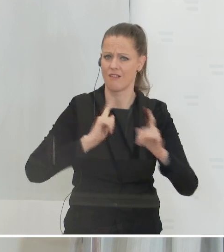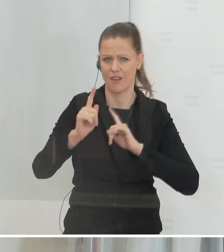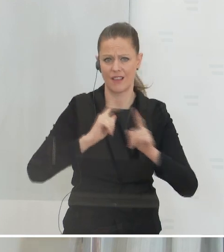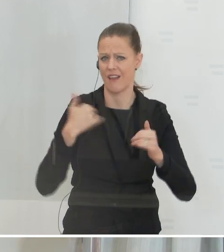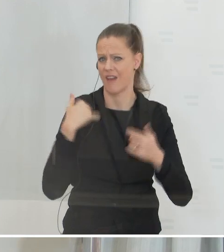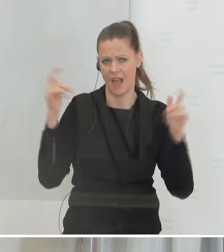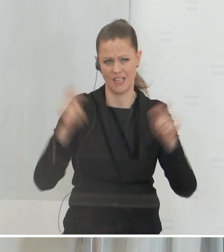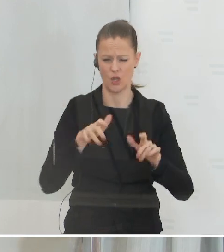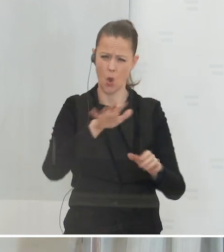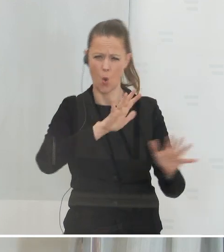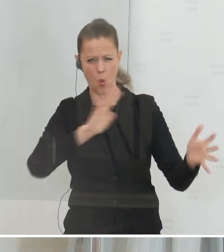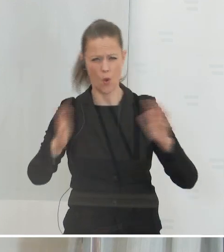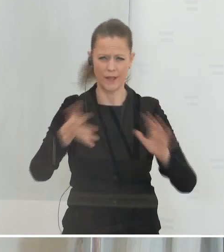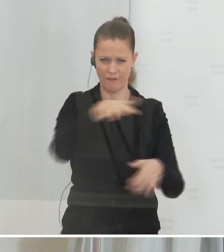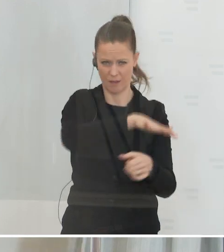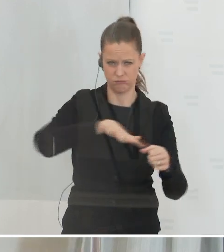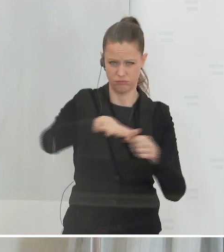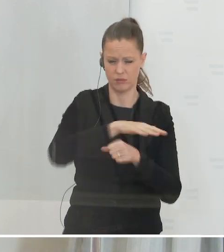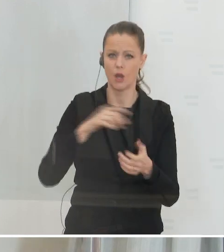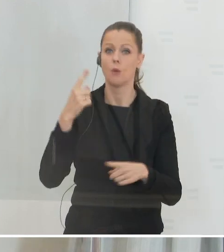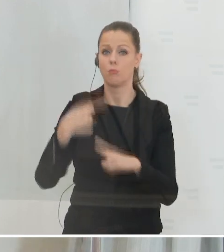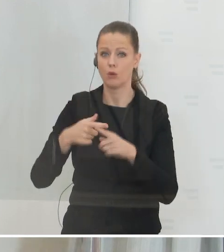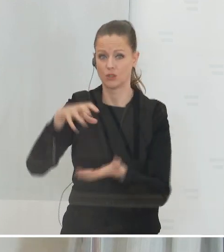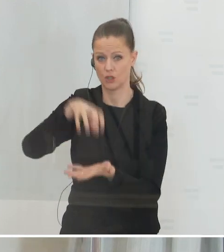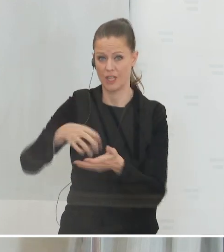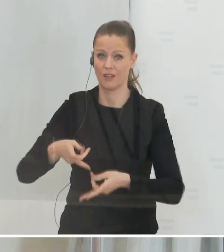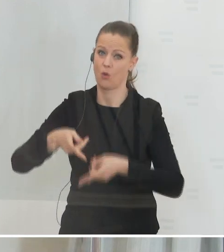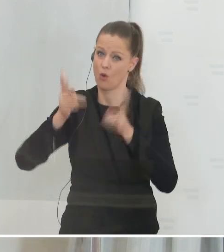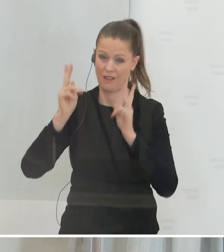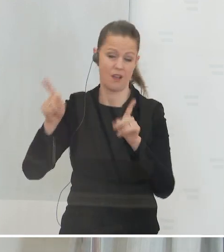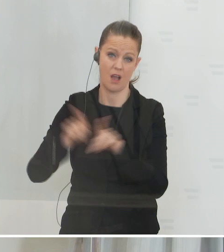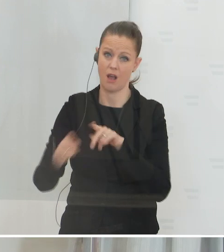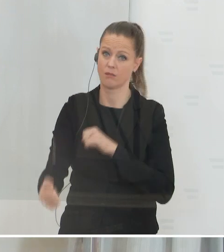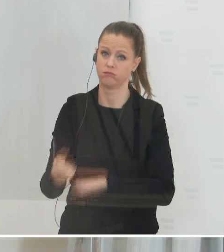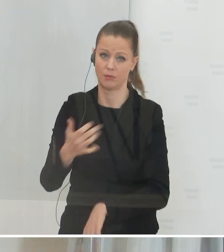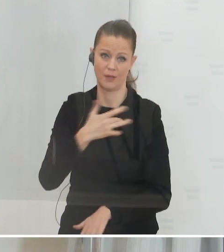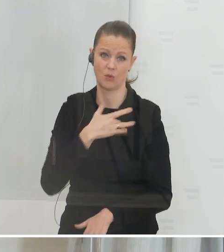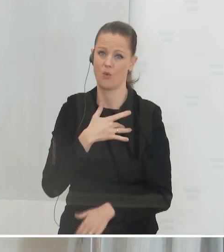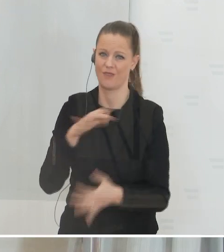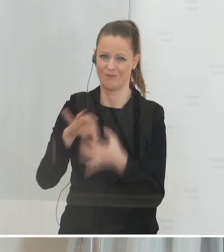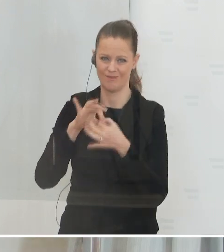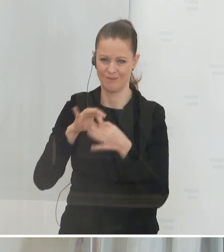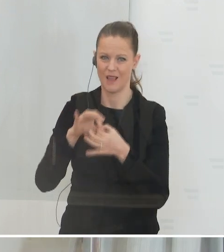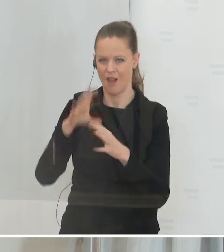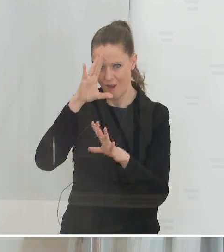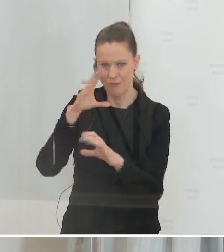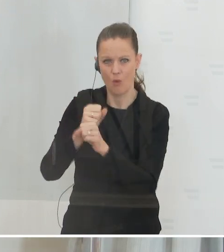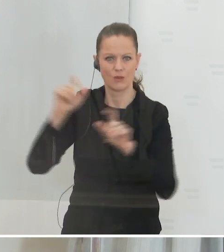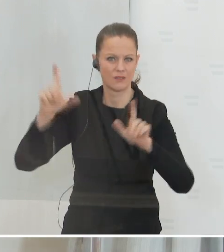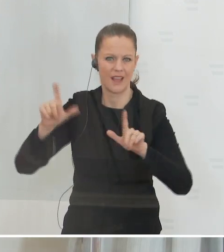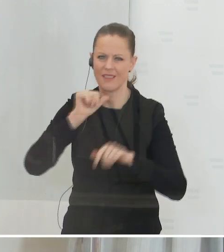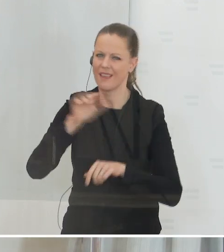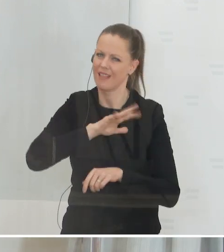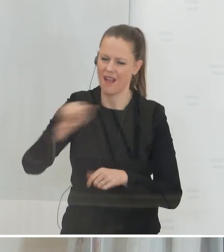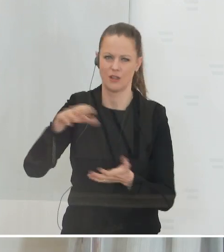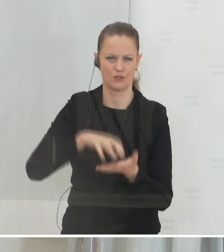Das ist so ungefähr der Bereich plus die Stadthotellerie, die besonders stark sich natürlich auf Events spezialisiert hat. Das sind nicht alle Stadthotels,